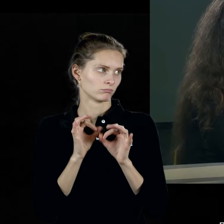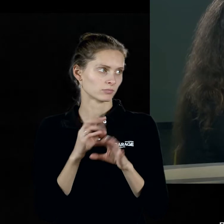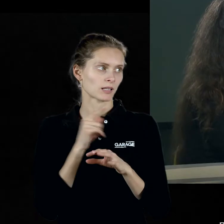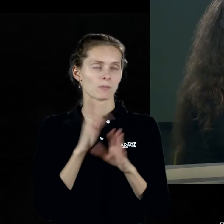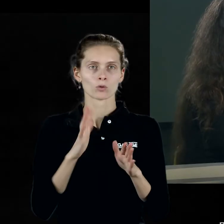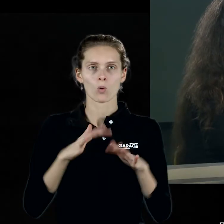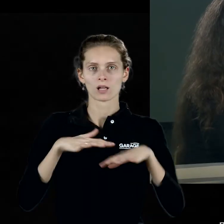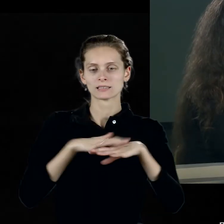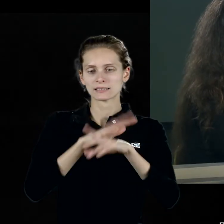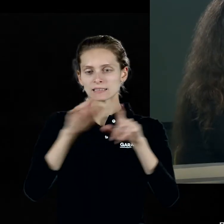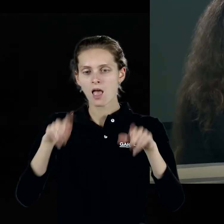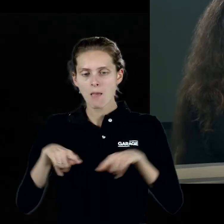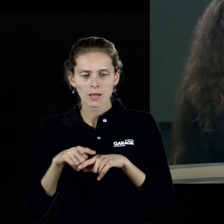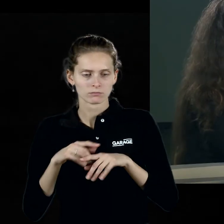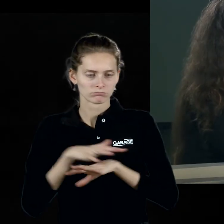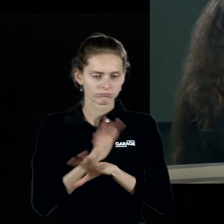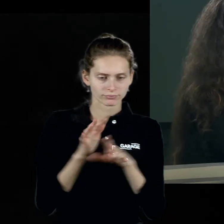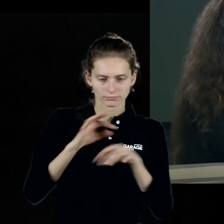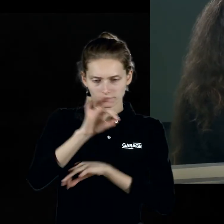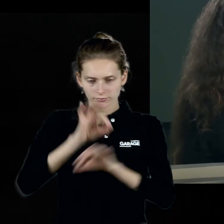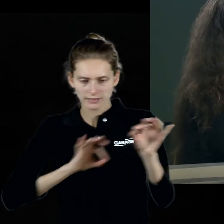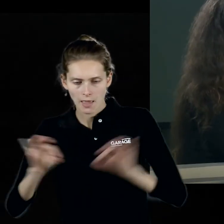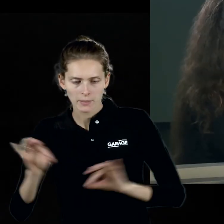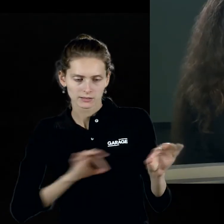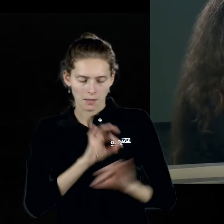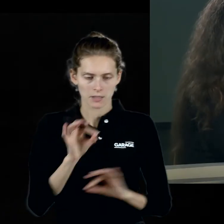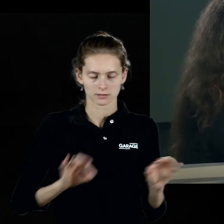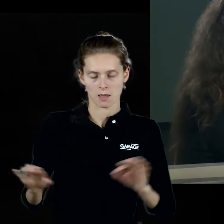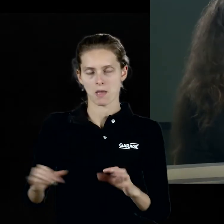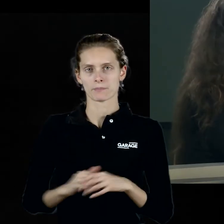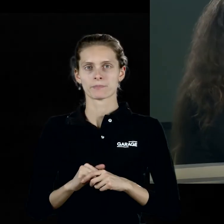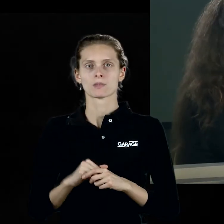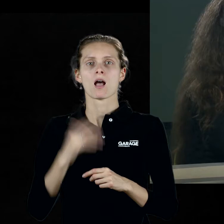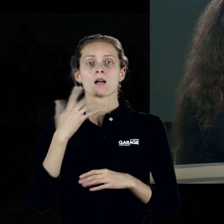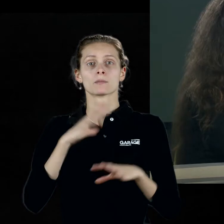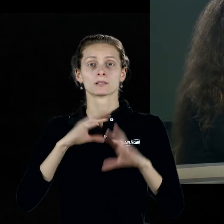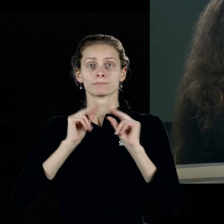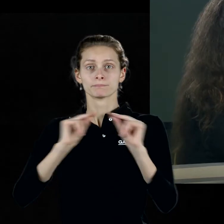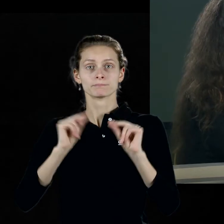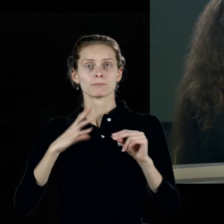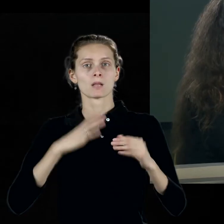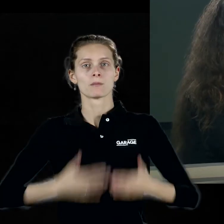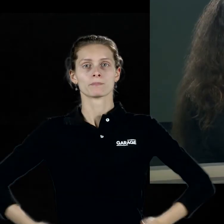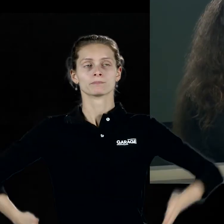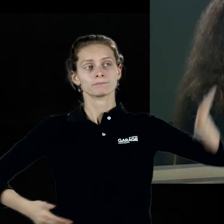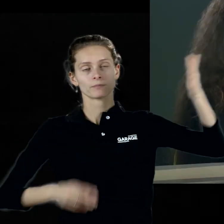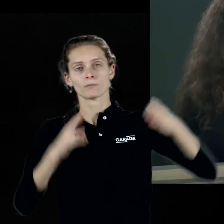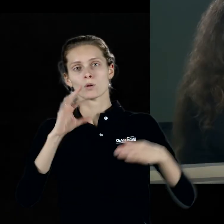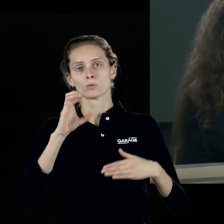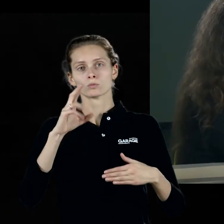схемы диаграмм. И когда Клей преподавал, он чертил на доске цветными мелками эти самые схемы,